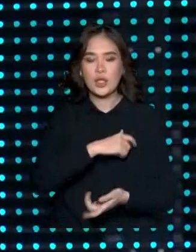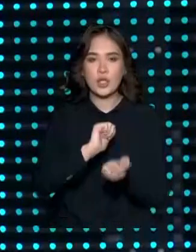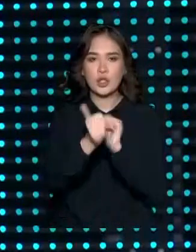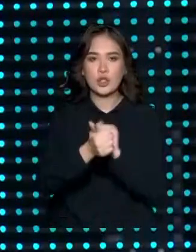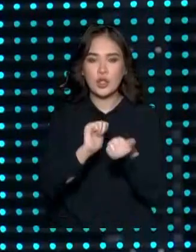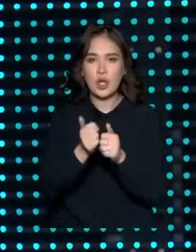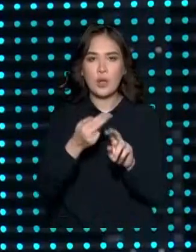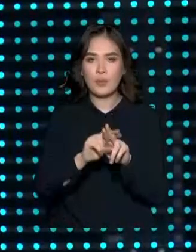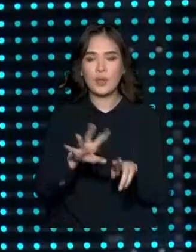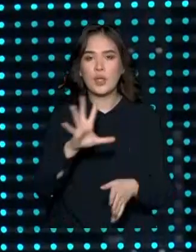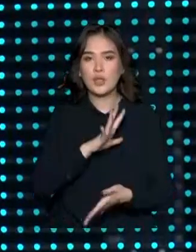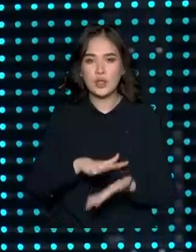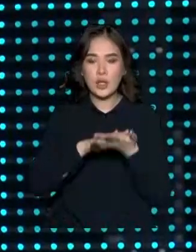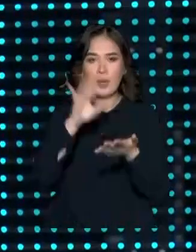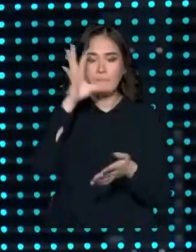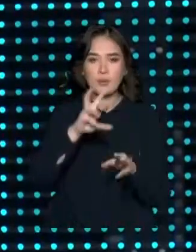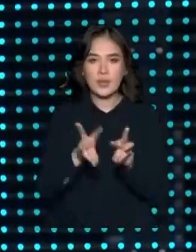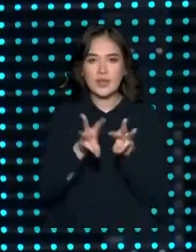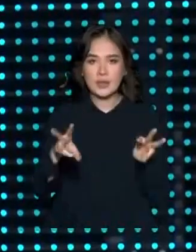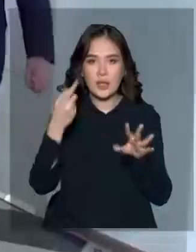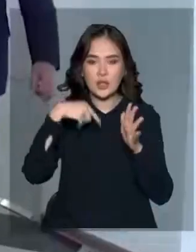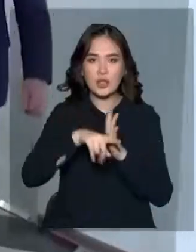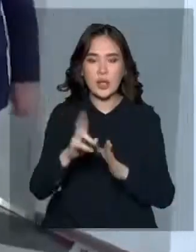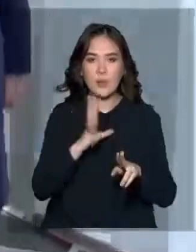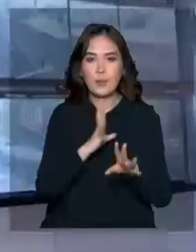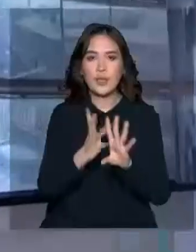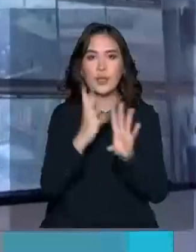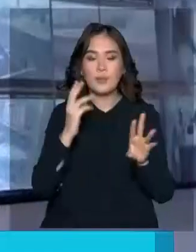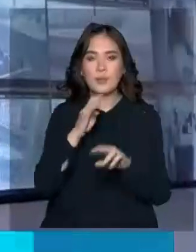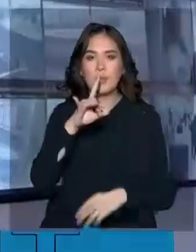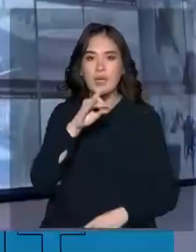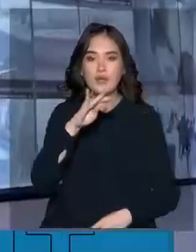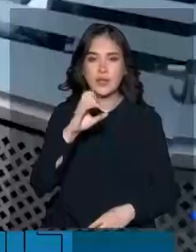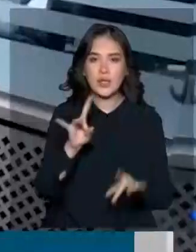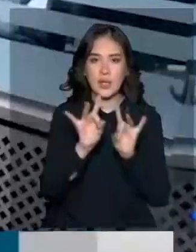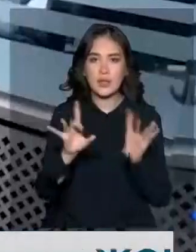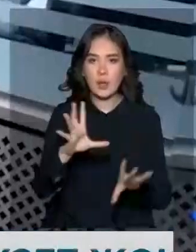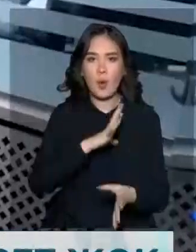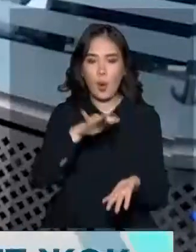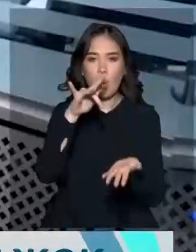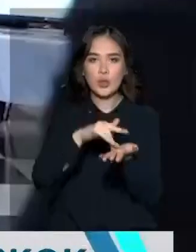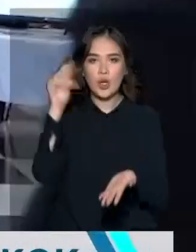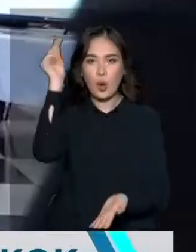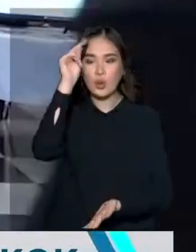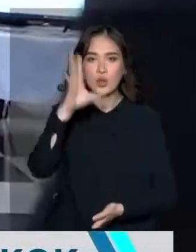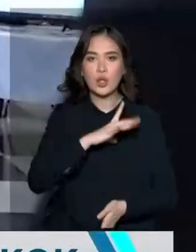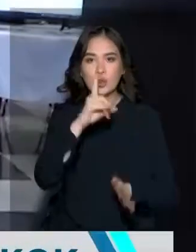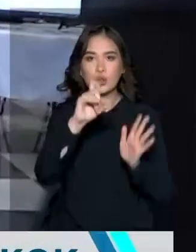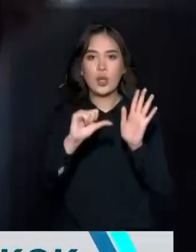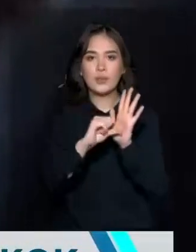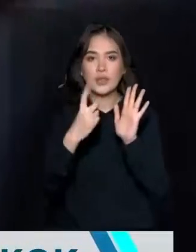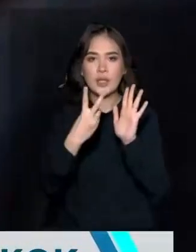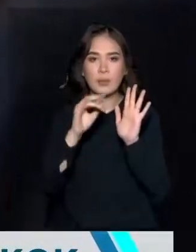жалғанған. Бұл тұралы бүгін үшкістер министерлігінің кезекті брифингде белгілі болды. Орта білім мошақтарында бас аяғы